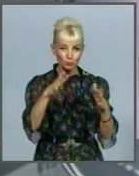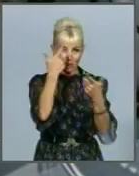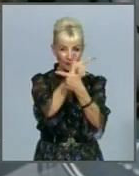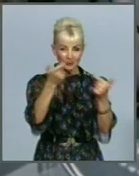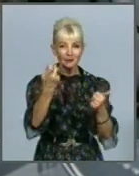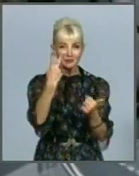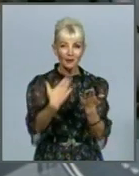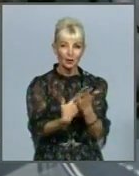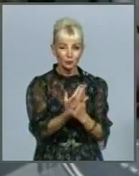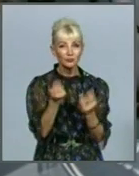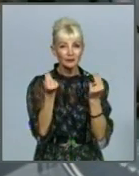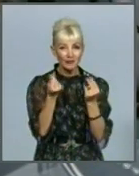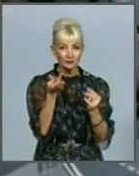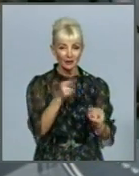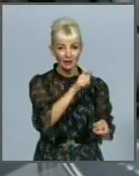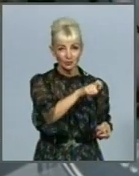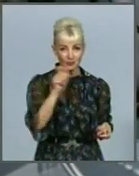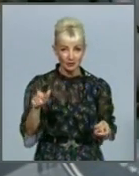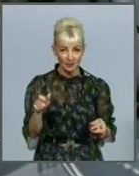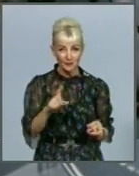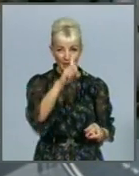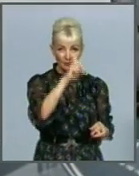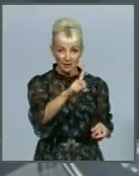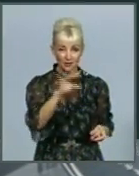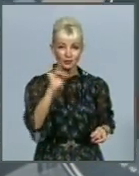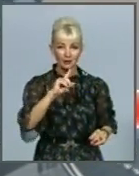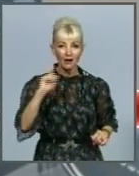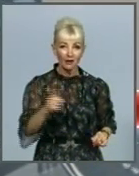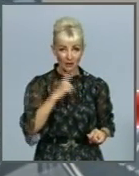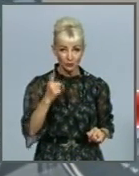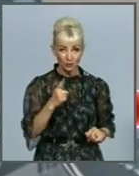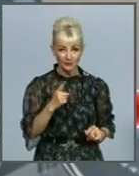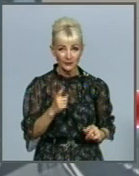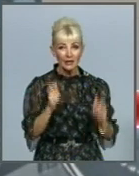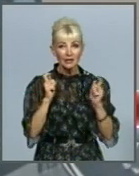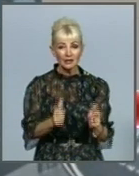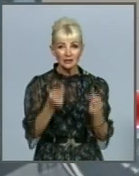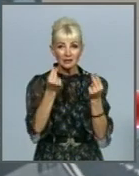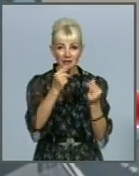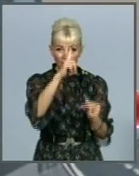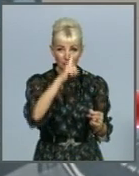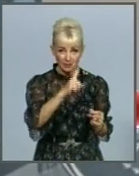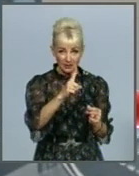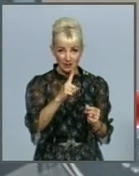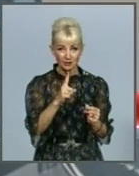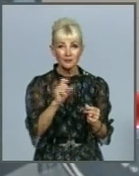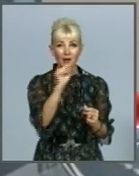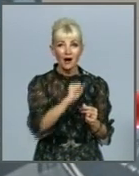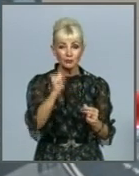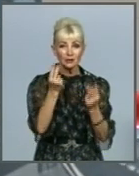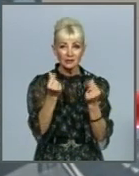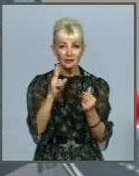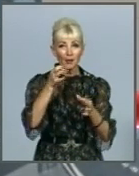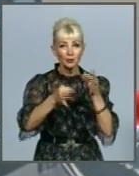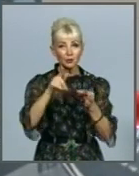два нових тарифи для населення – місячний і річний. В рамках тарифу місячний серпнева ціна на природний